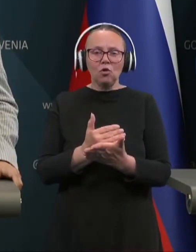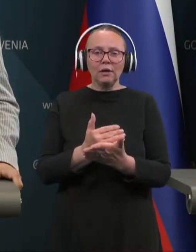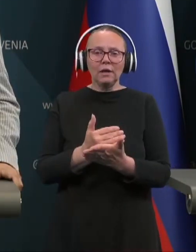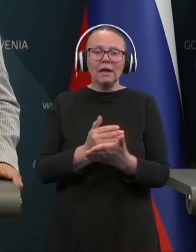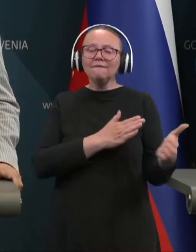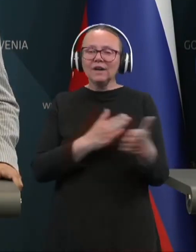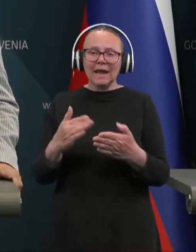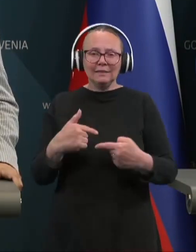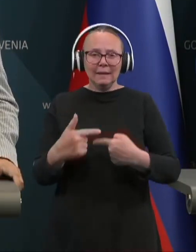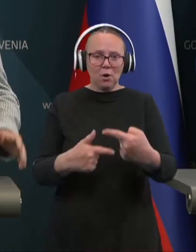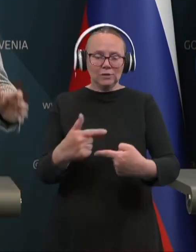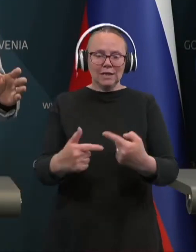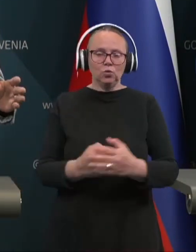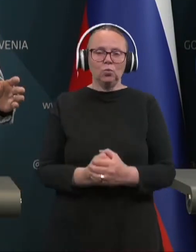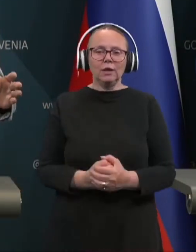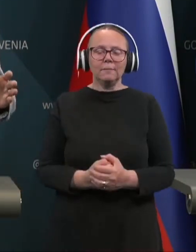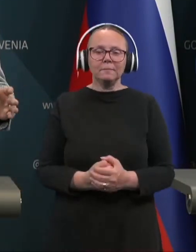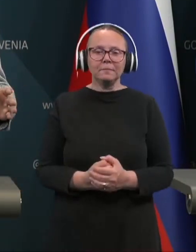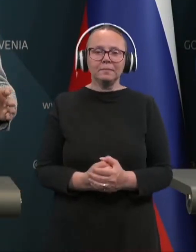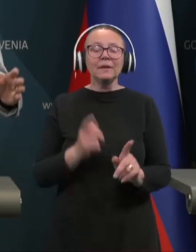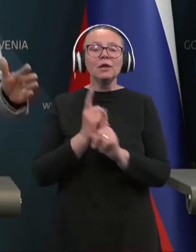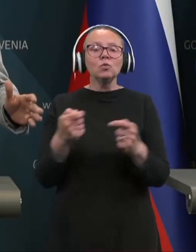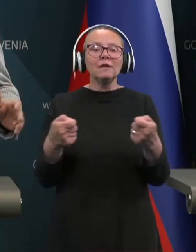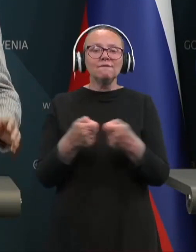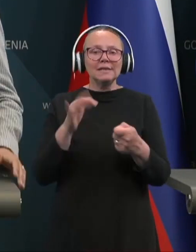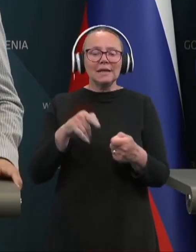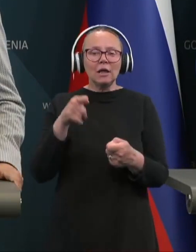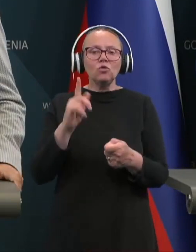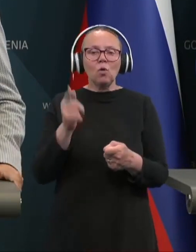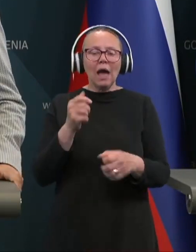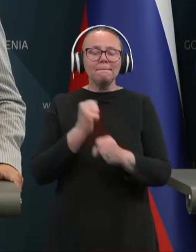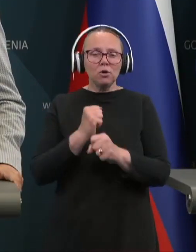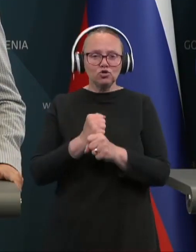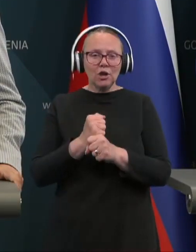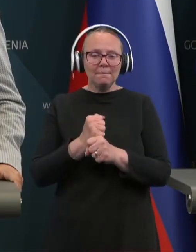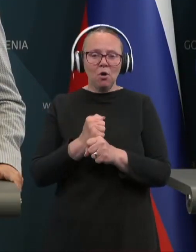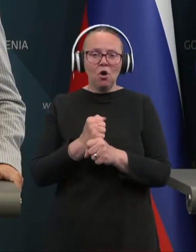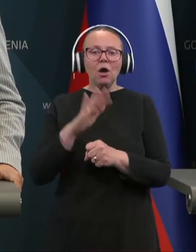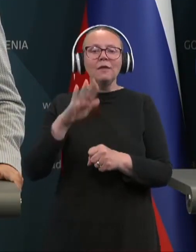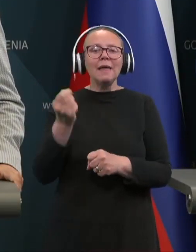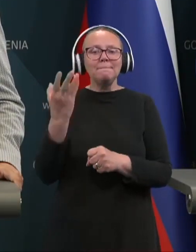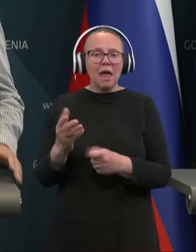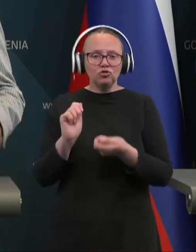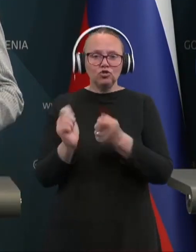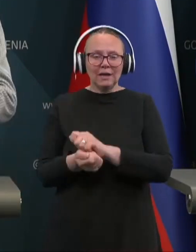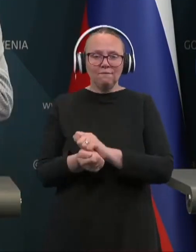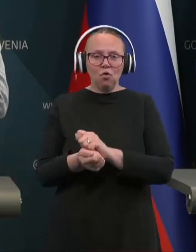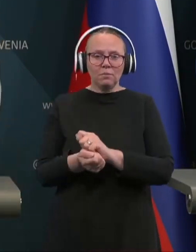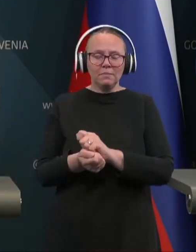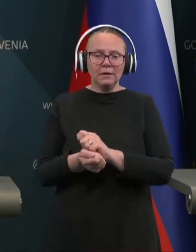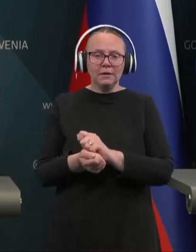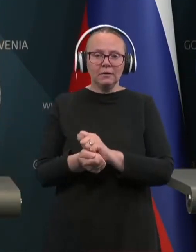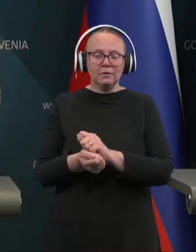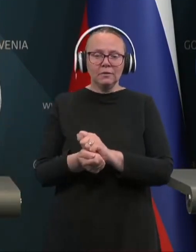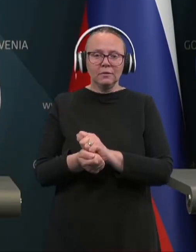redni proceduri, je tudi vezan na to, kar počnemo na plačni reformi. In se da